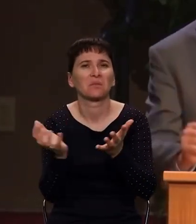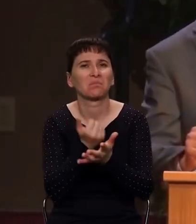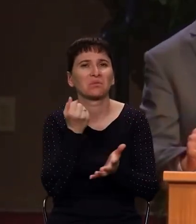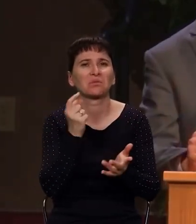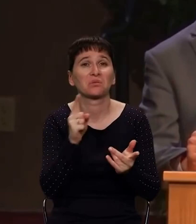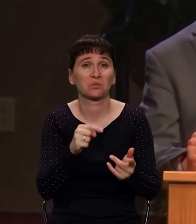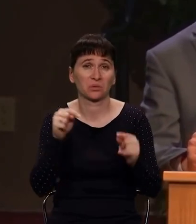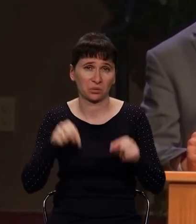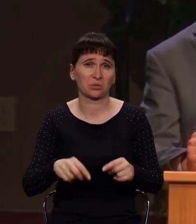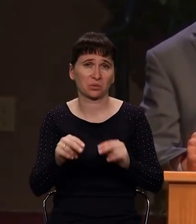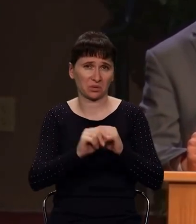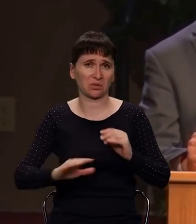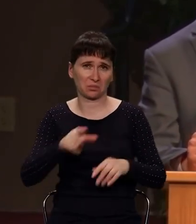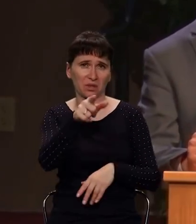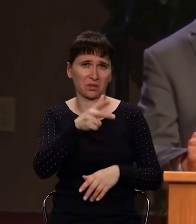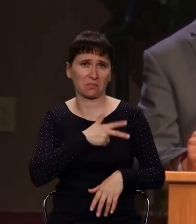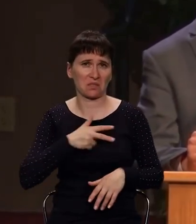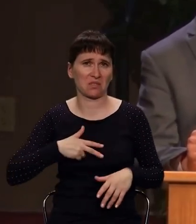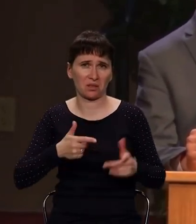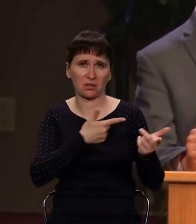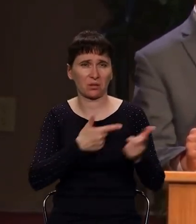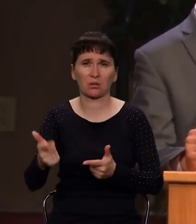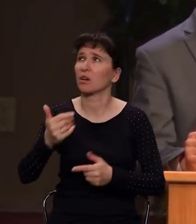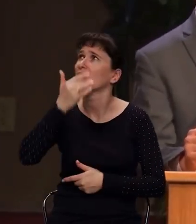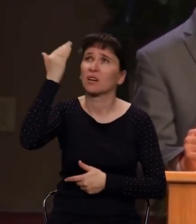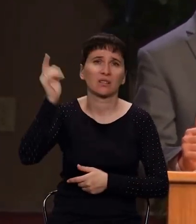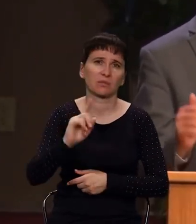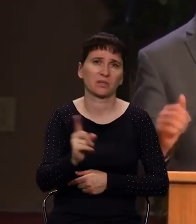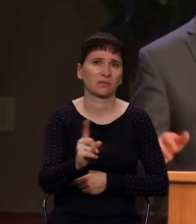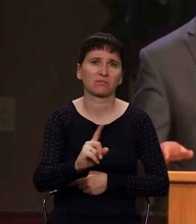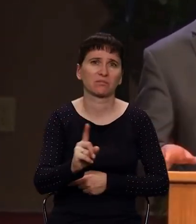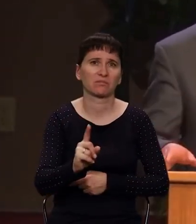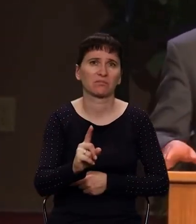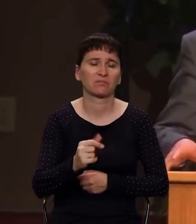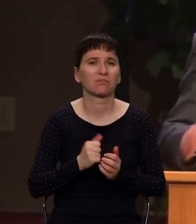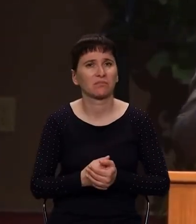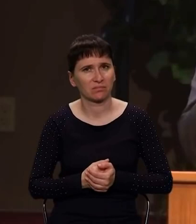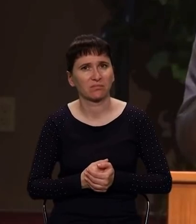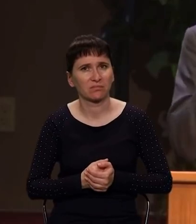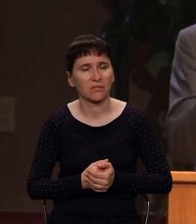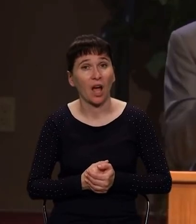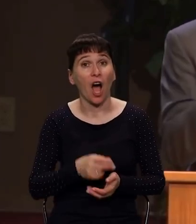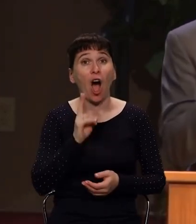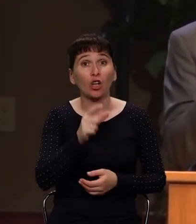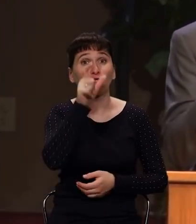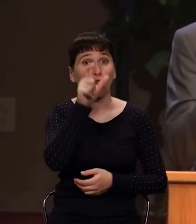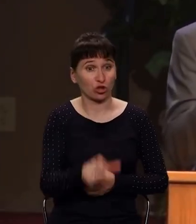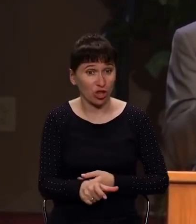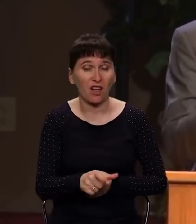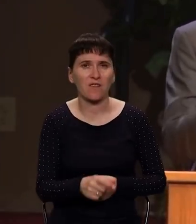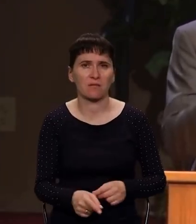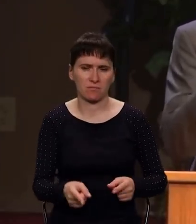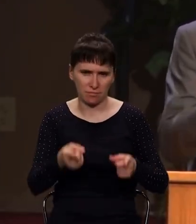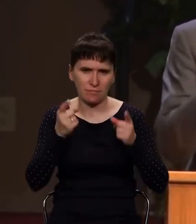вознаграждение имеют за это. А вот тот, кто разницы нет, будете вы ему платить или нет, но будет говорить истину всегда,